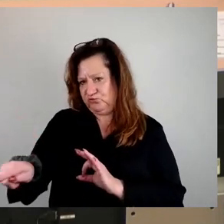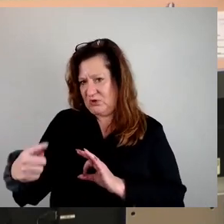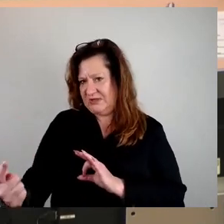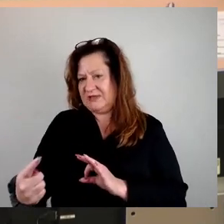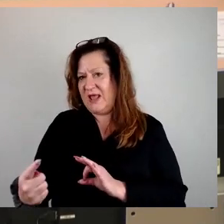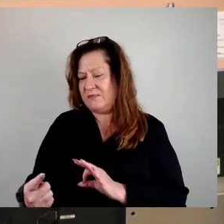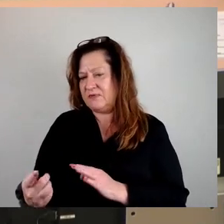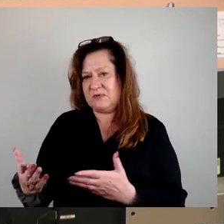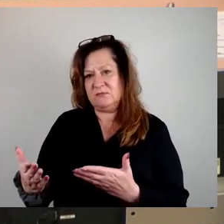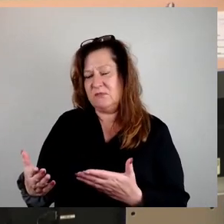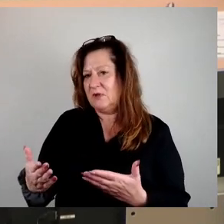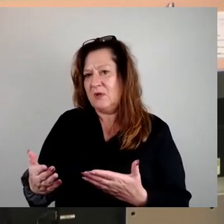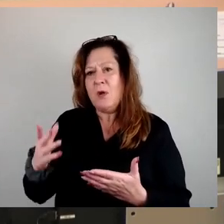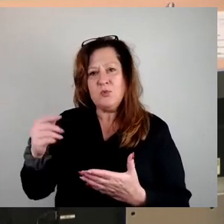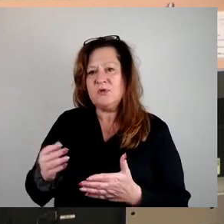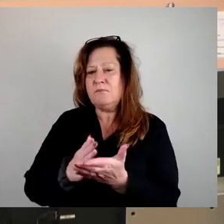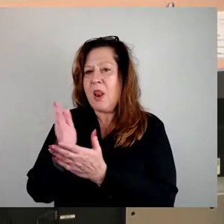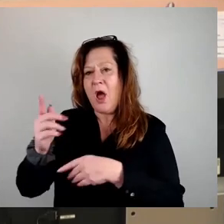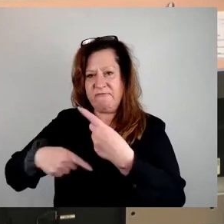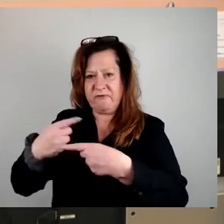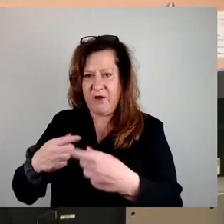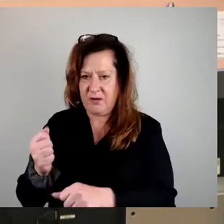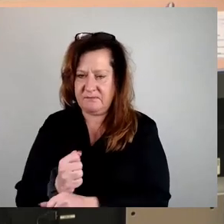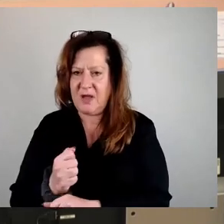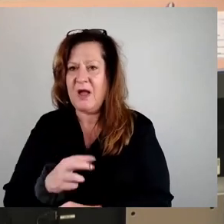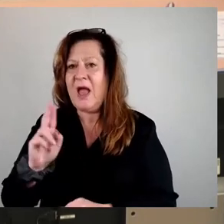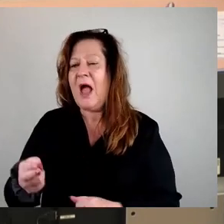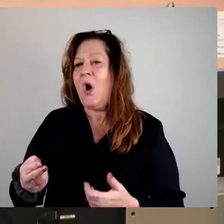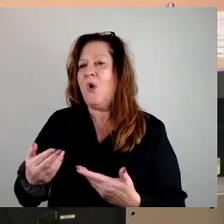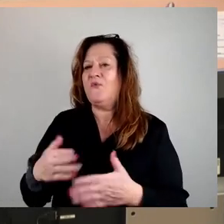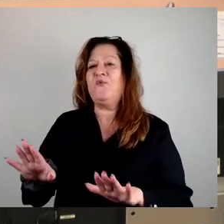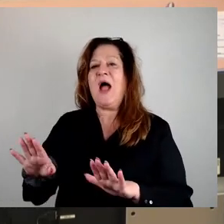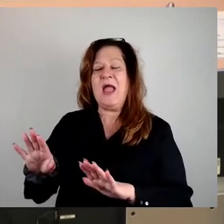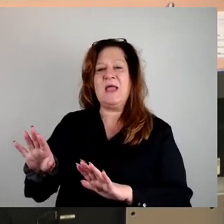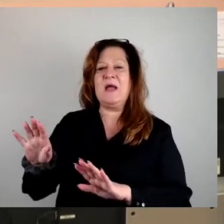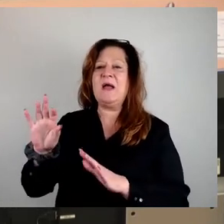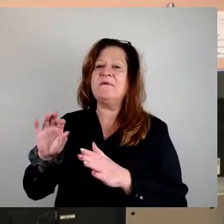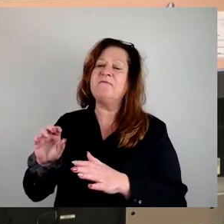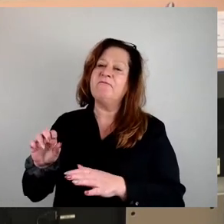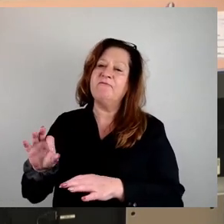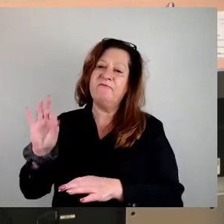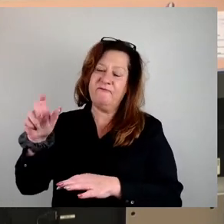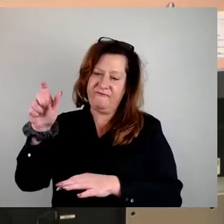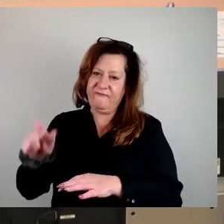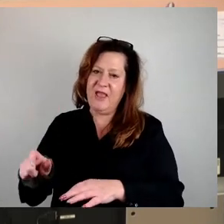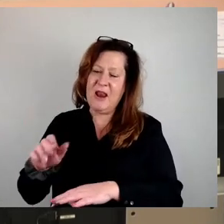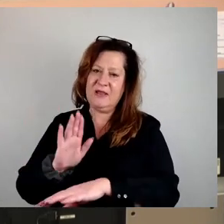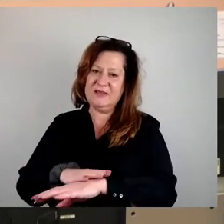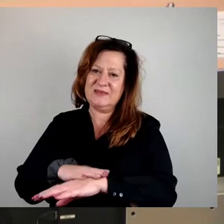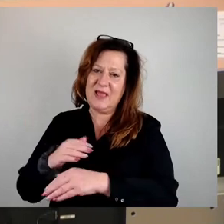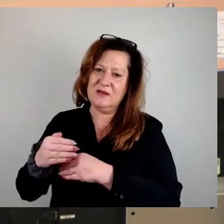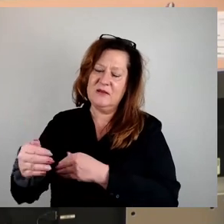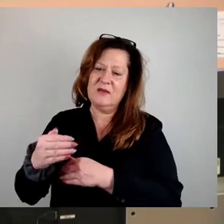gemacht werden. Insofern ist auch die von den Freien Wählern genannte zeitliche Dimension mit 2026